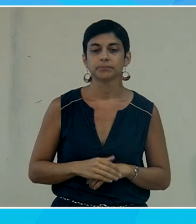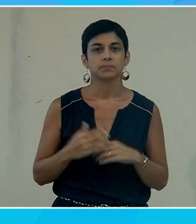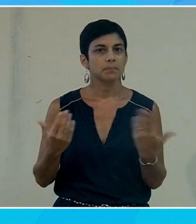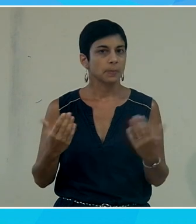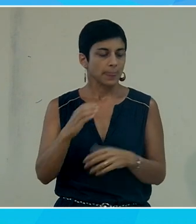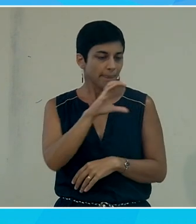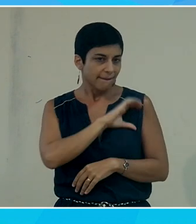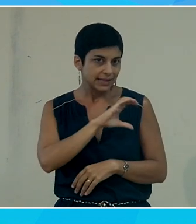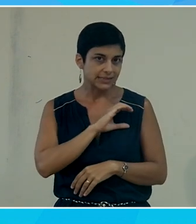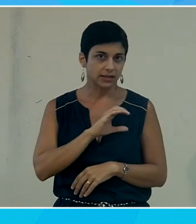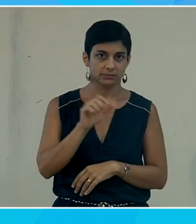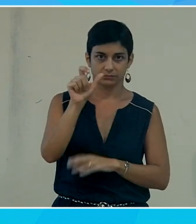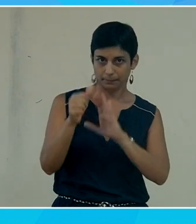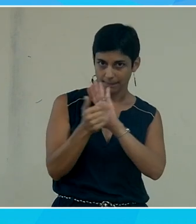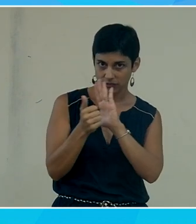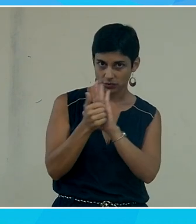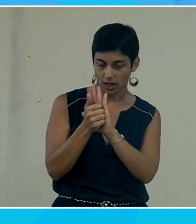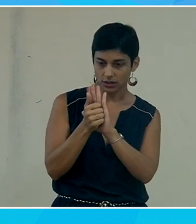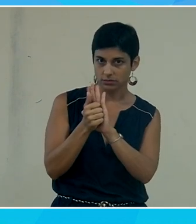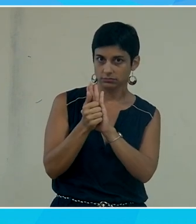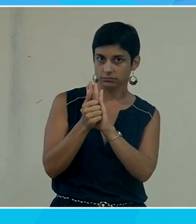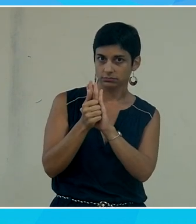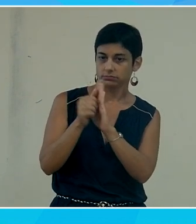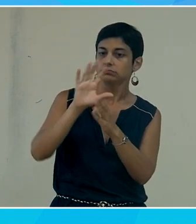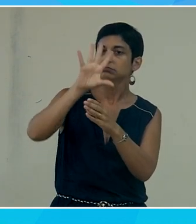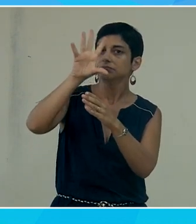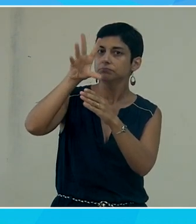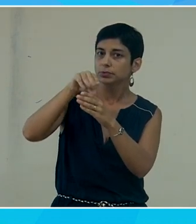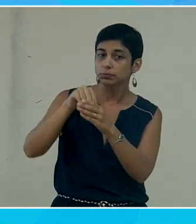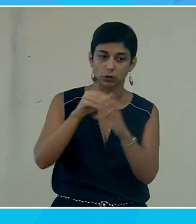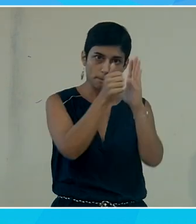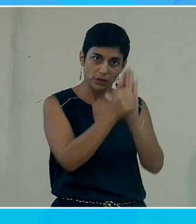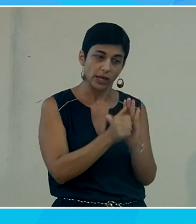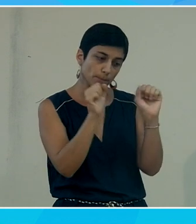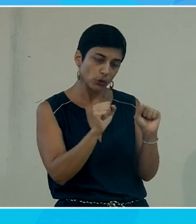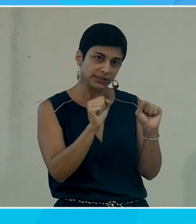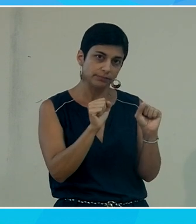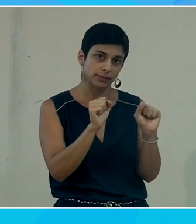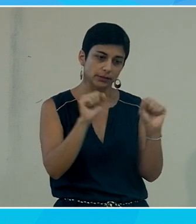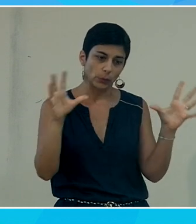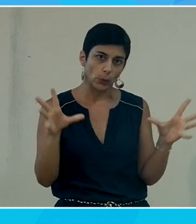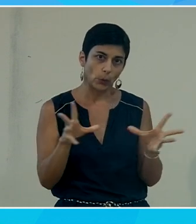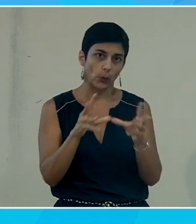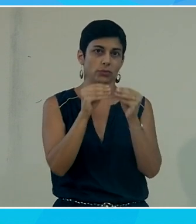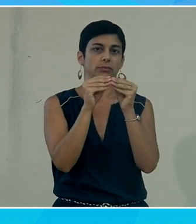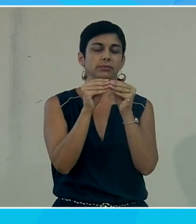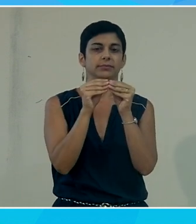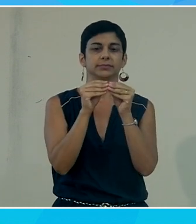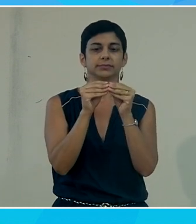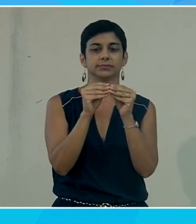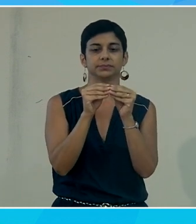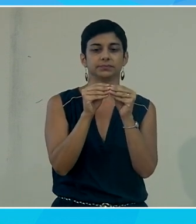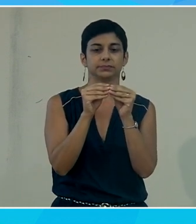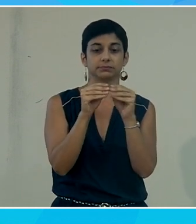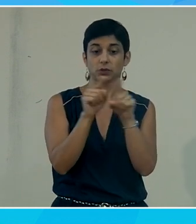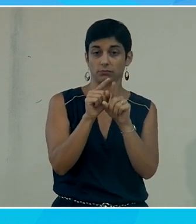personnages en se disant finalement je vais prendre ces différents personnages et puis je vais essayer en les